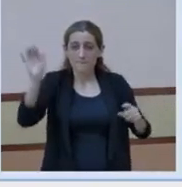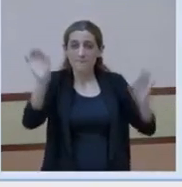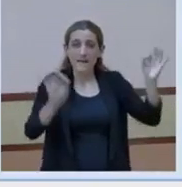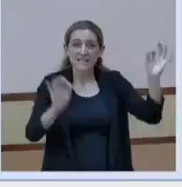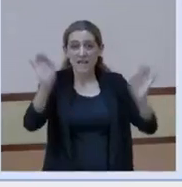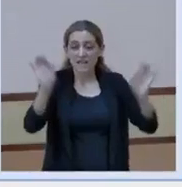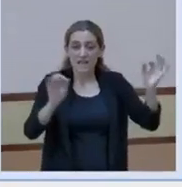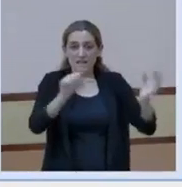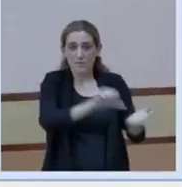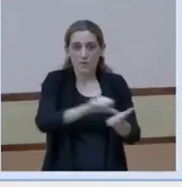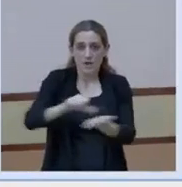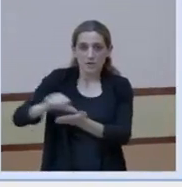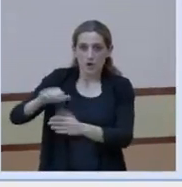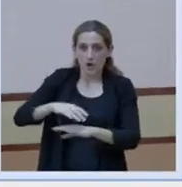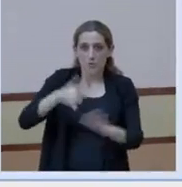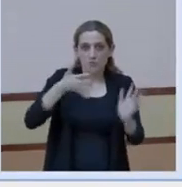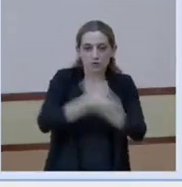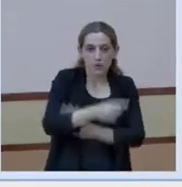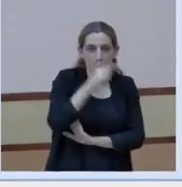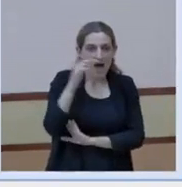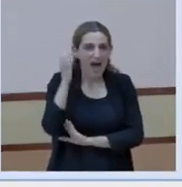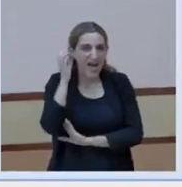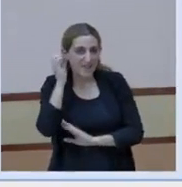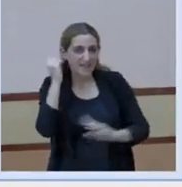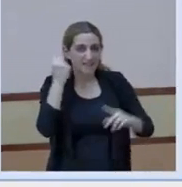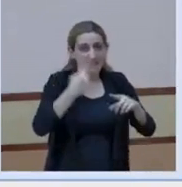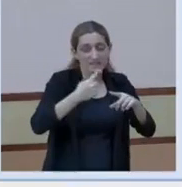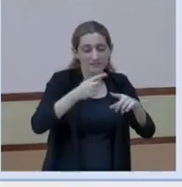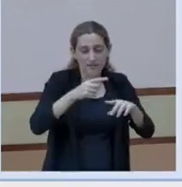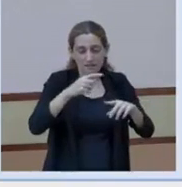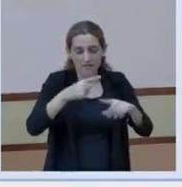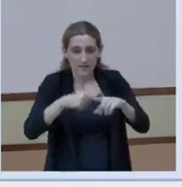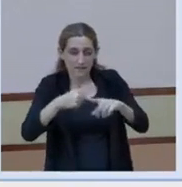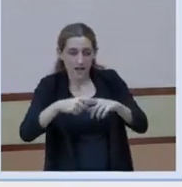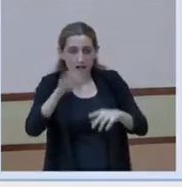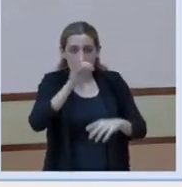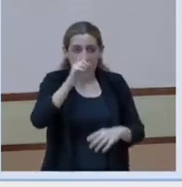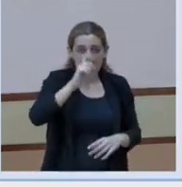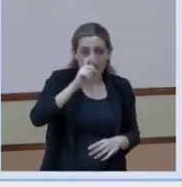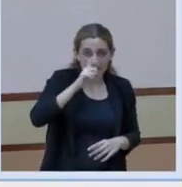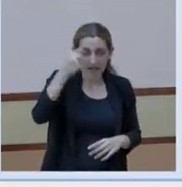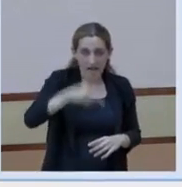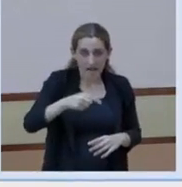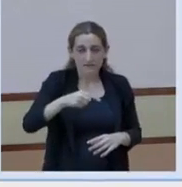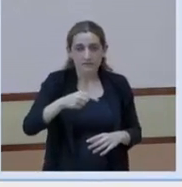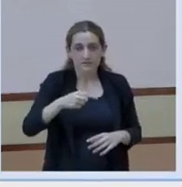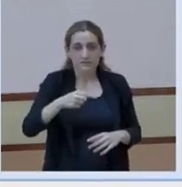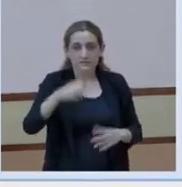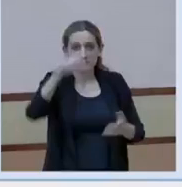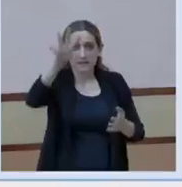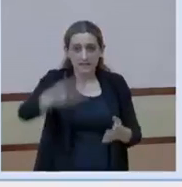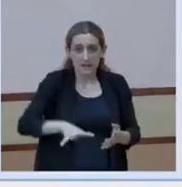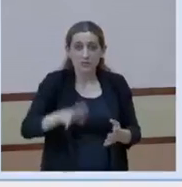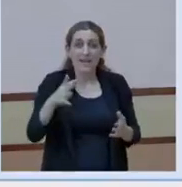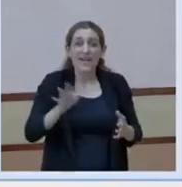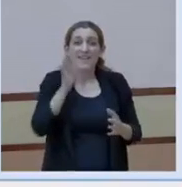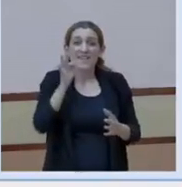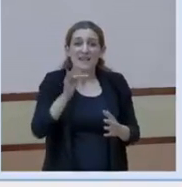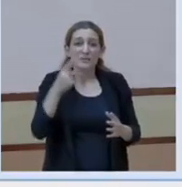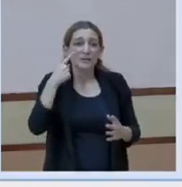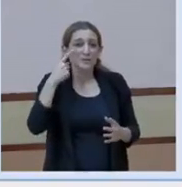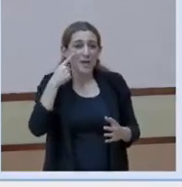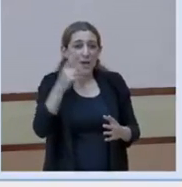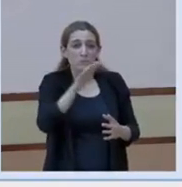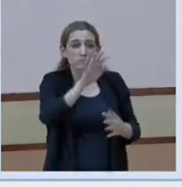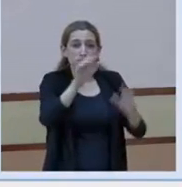sexe que tenim a Catalunya i el que és ja l'àrea que té el color dintre, que té el color